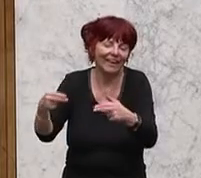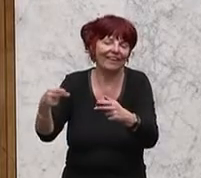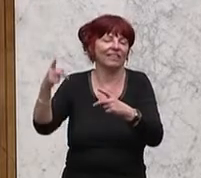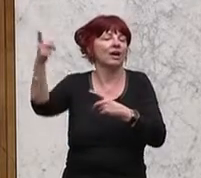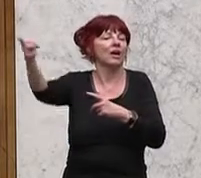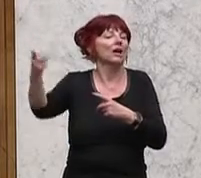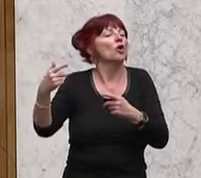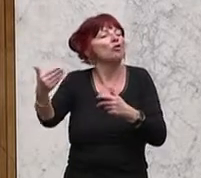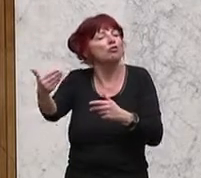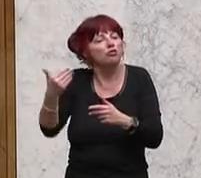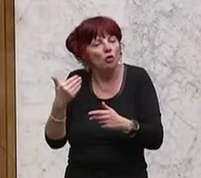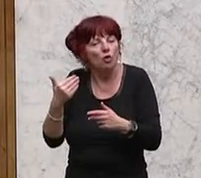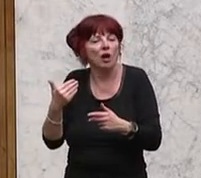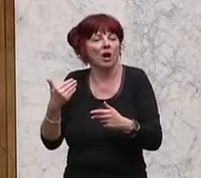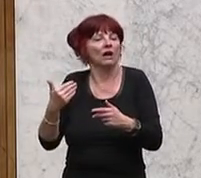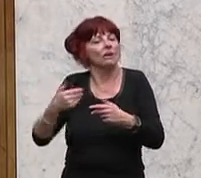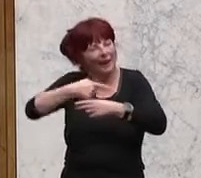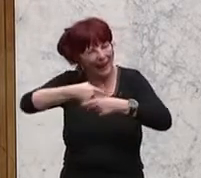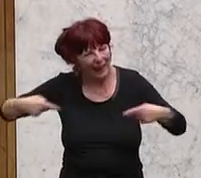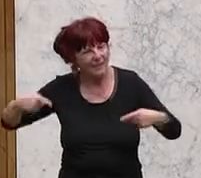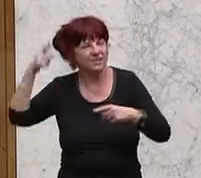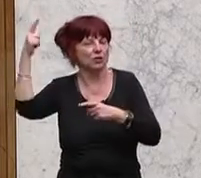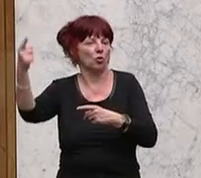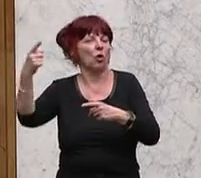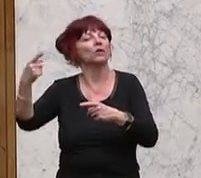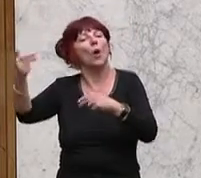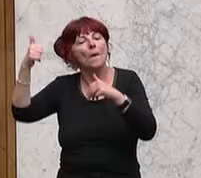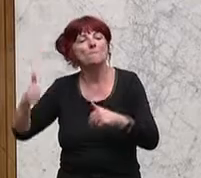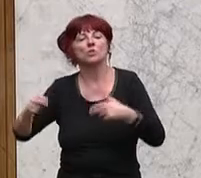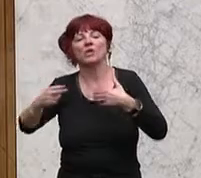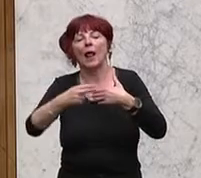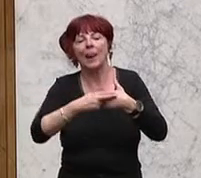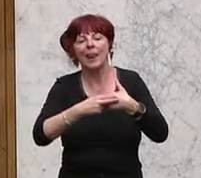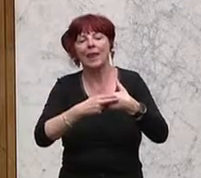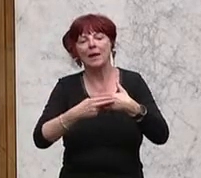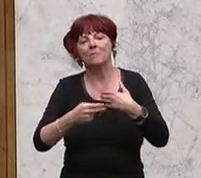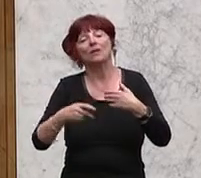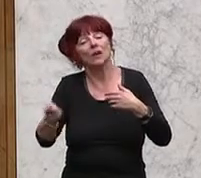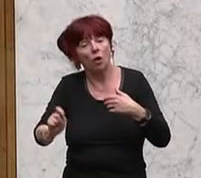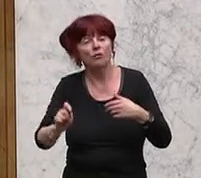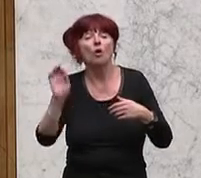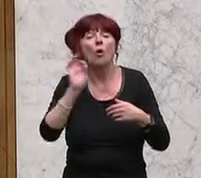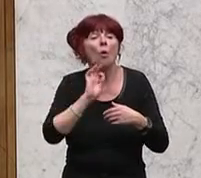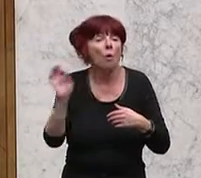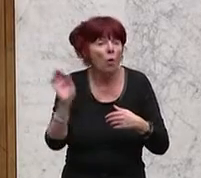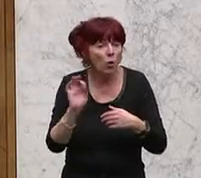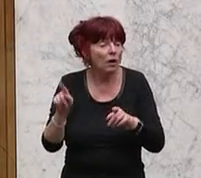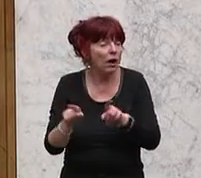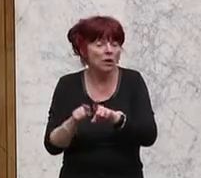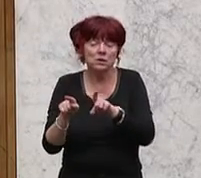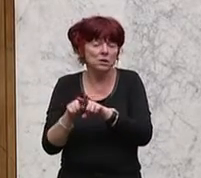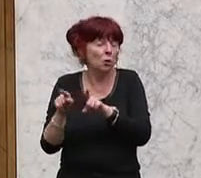digital einloggen oder weiterhin eine Klebevignette kaufen. Das Ganze ist einfach wie das Hornberger Schießen.